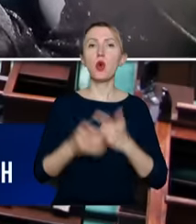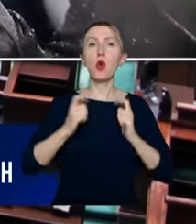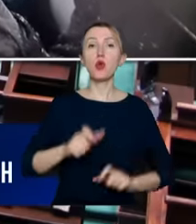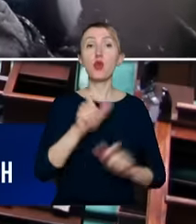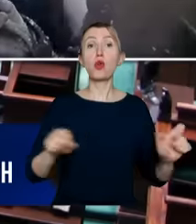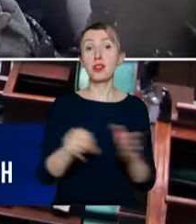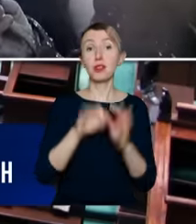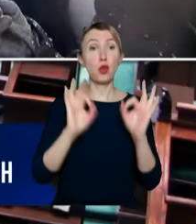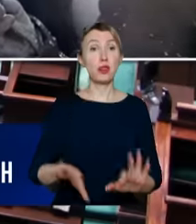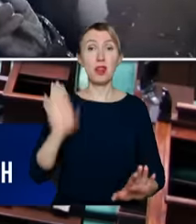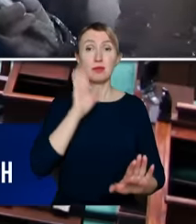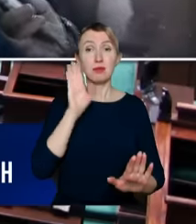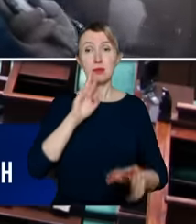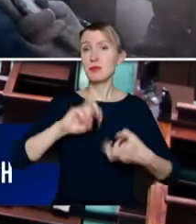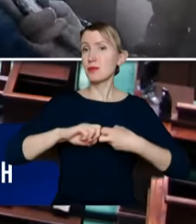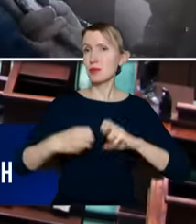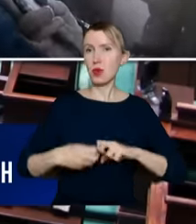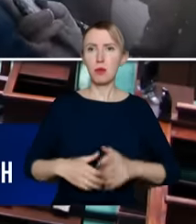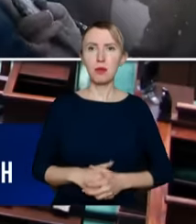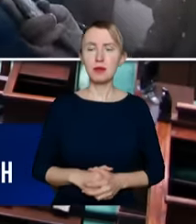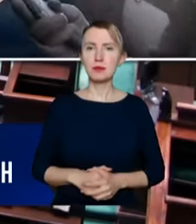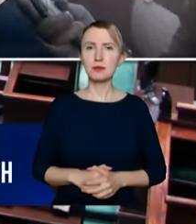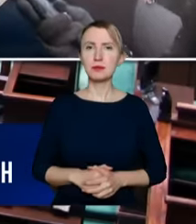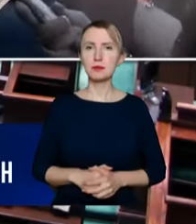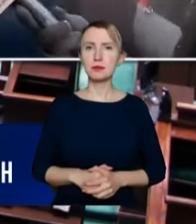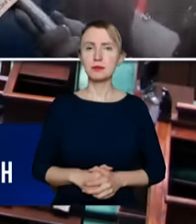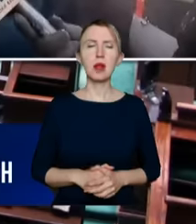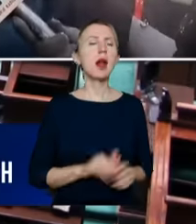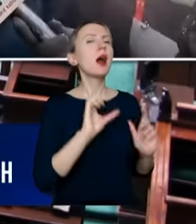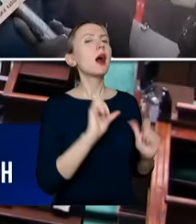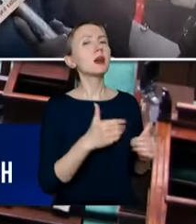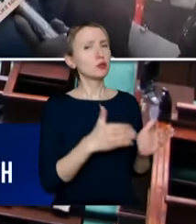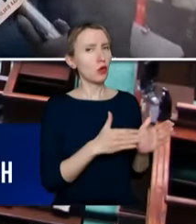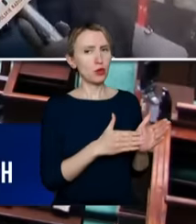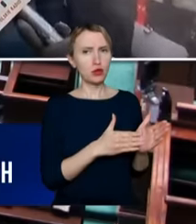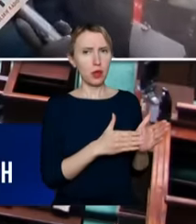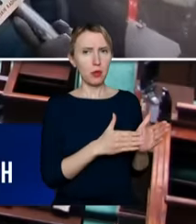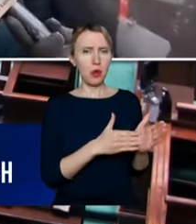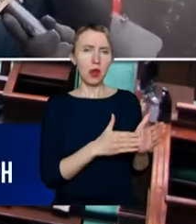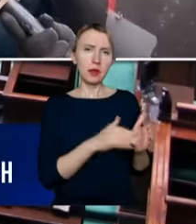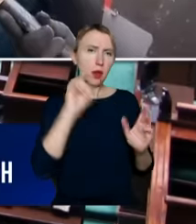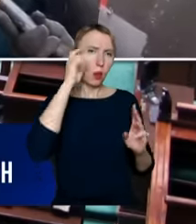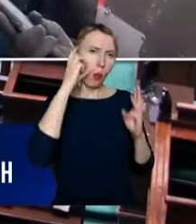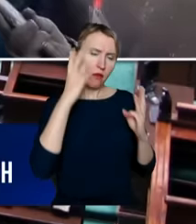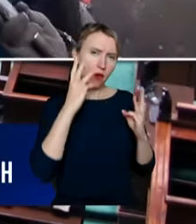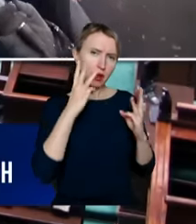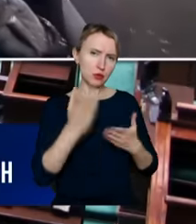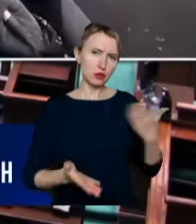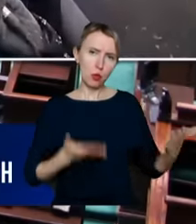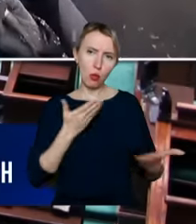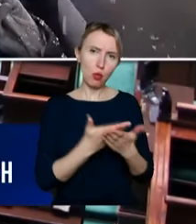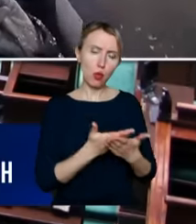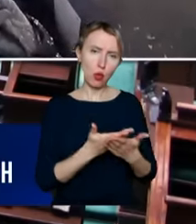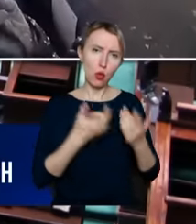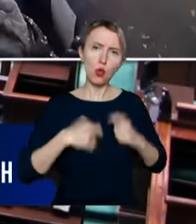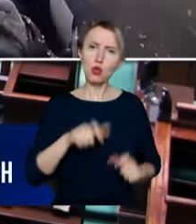pory nie zostało zrobione. Co by trzeba było, jakie są te najważniejsze postulaty rolników?